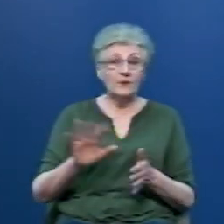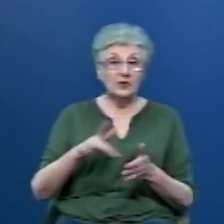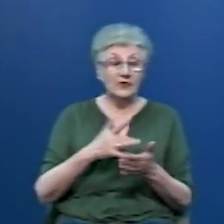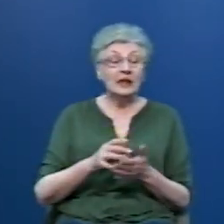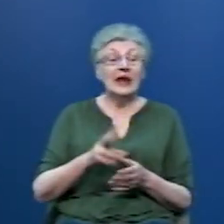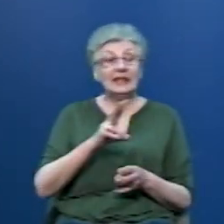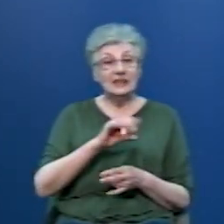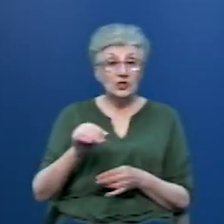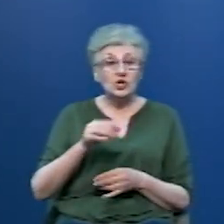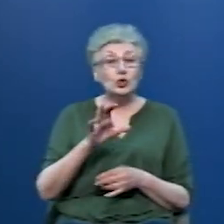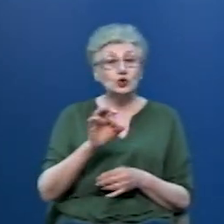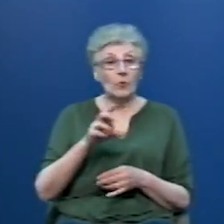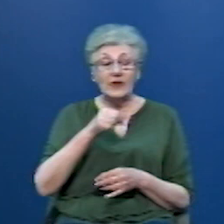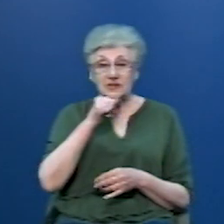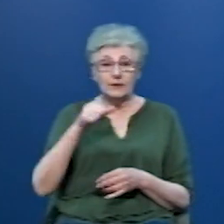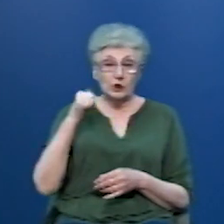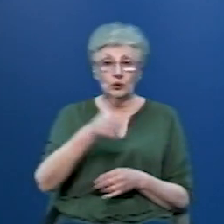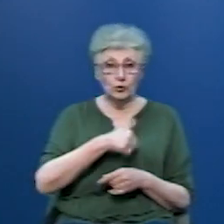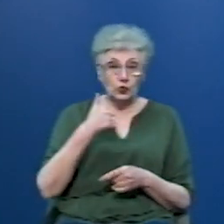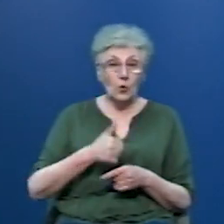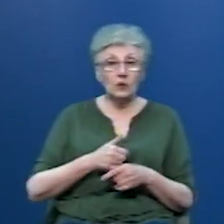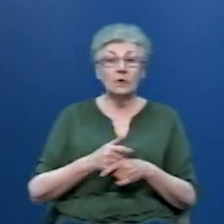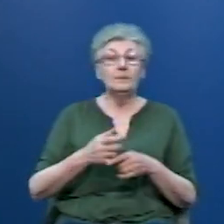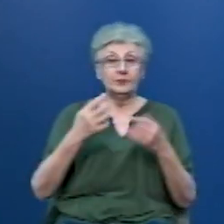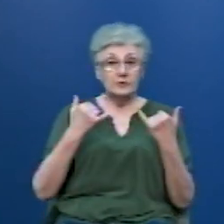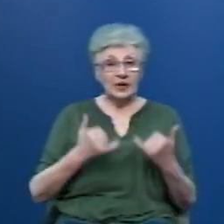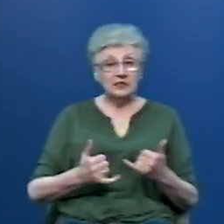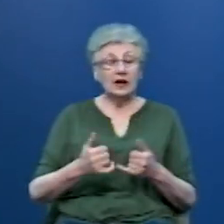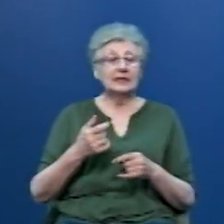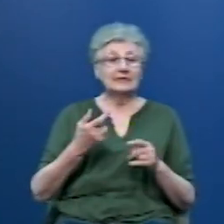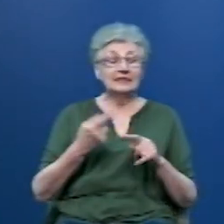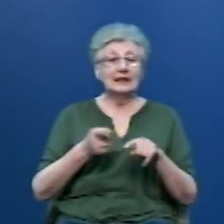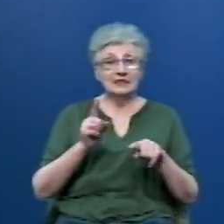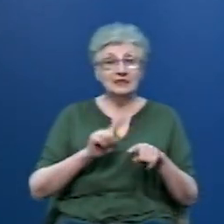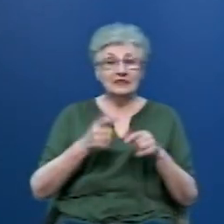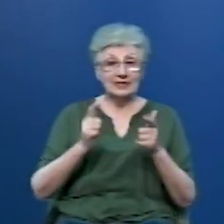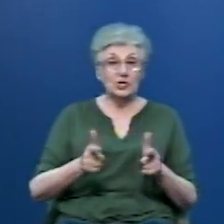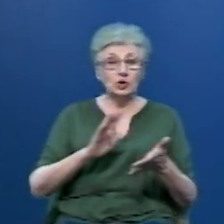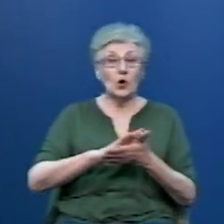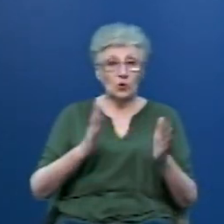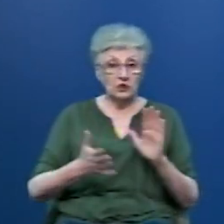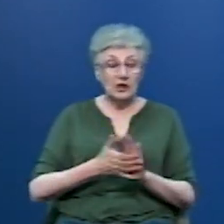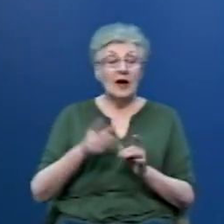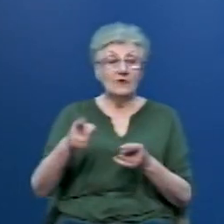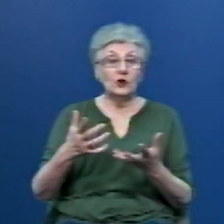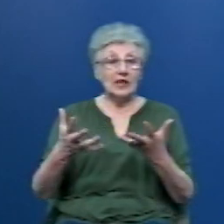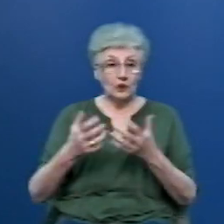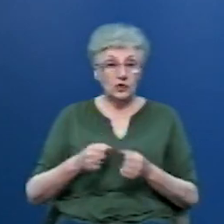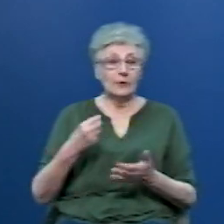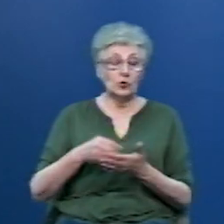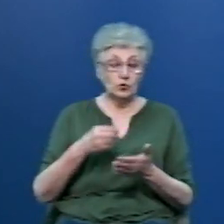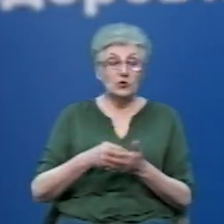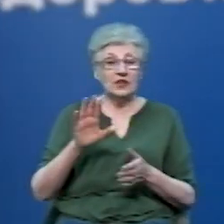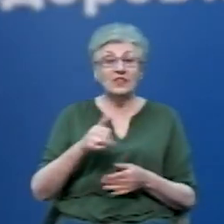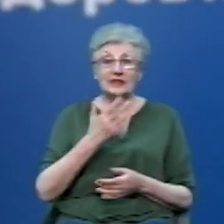минулого року, в них залишаються їх контракти. По яких вони отримують кошти від Національної служби